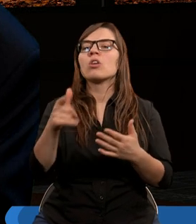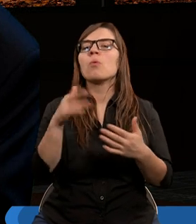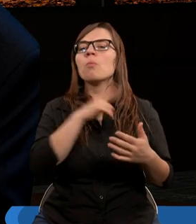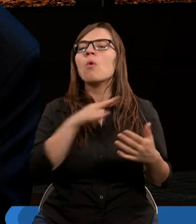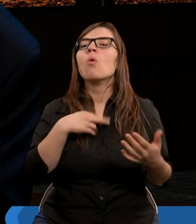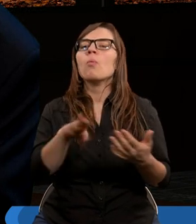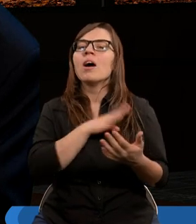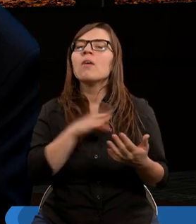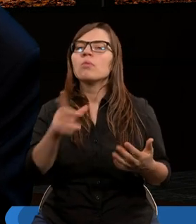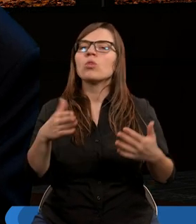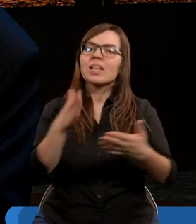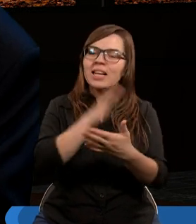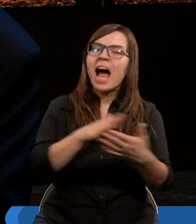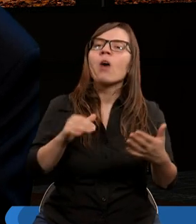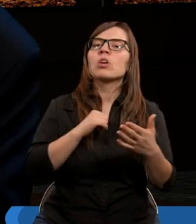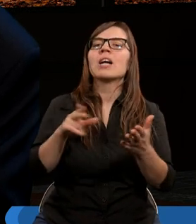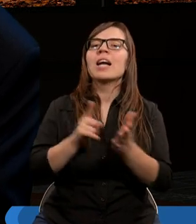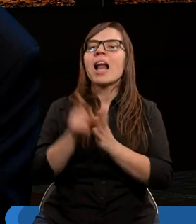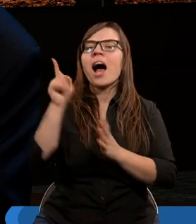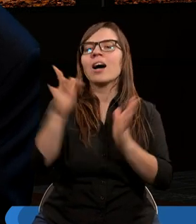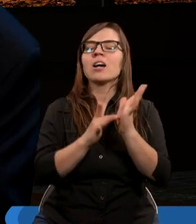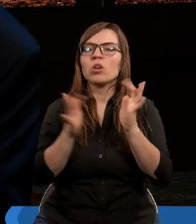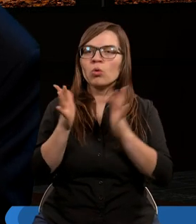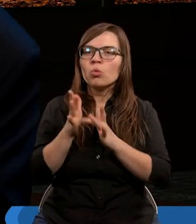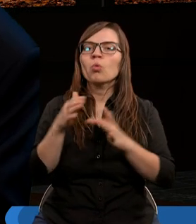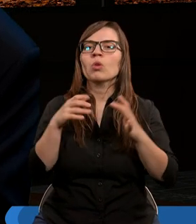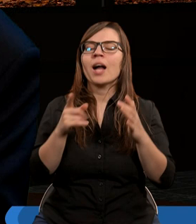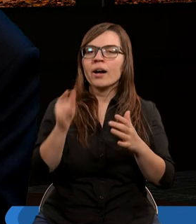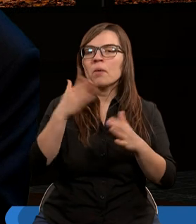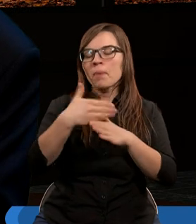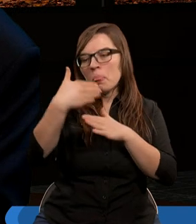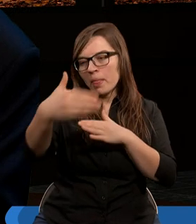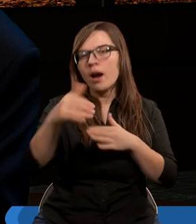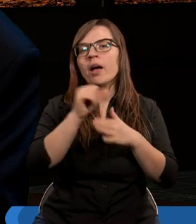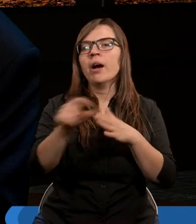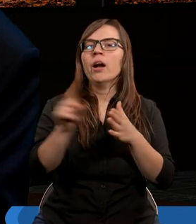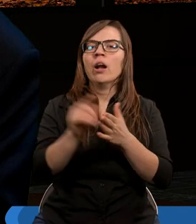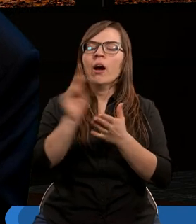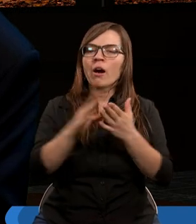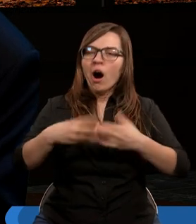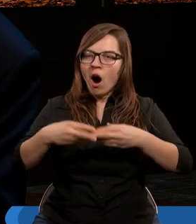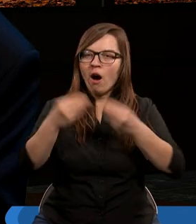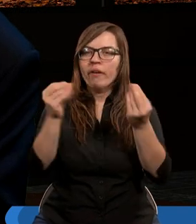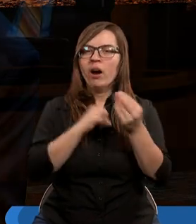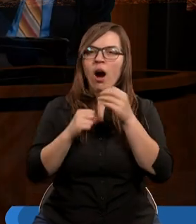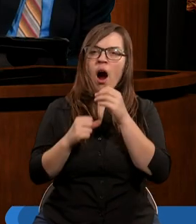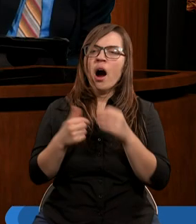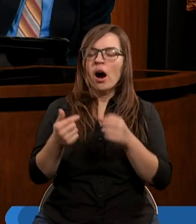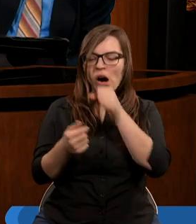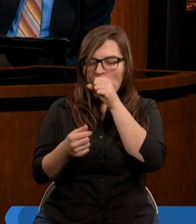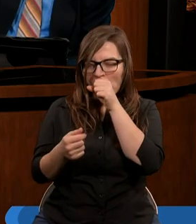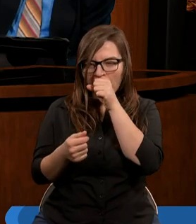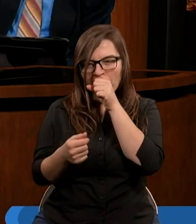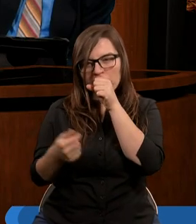umarliśmy, bo narodziliśmy się dla Chrystusa. A nie oznacza to, ale za chwilę wejdziemy tam dalej. Co Paweł miał na myśli, to rozwija. Ja